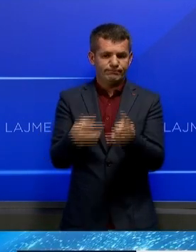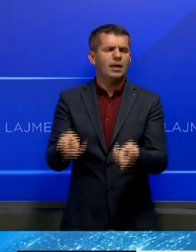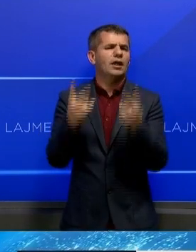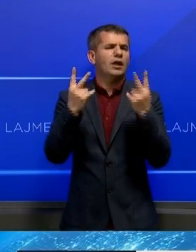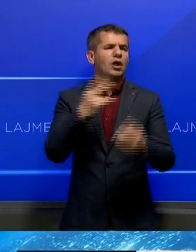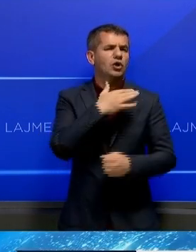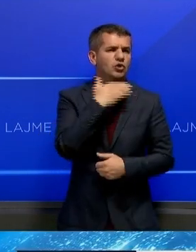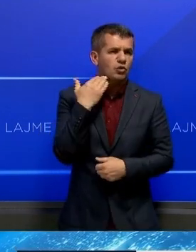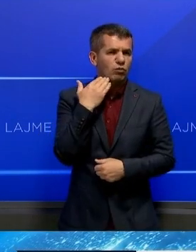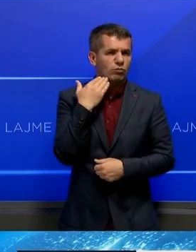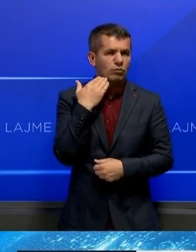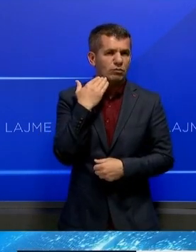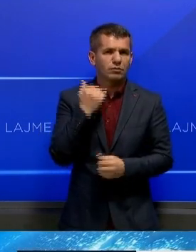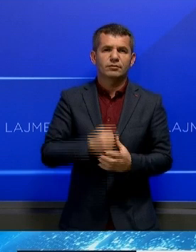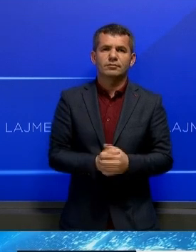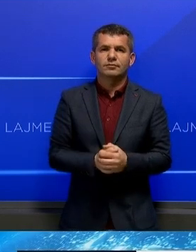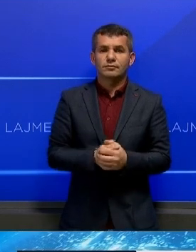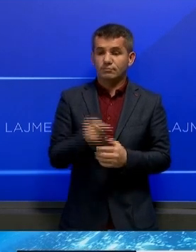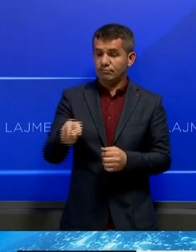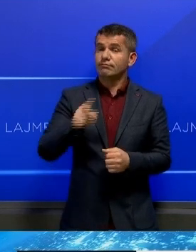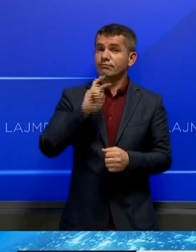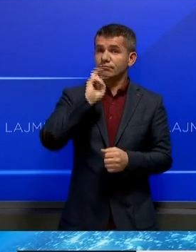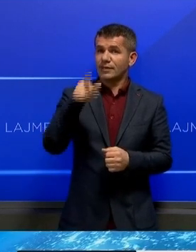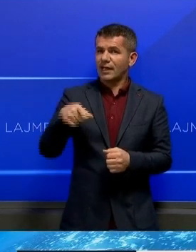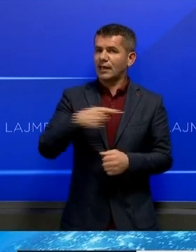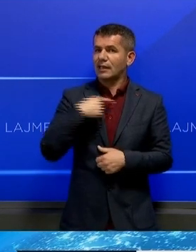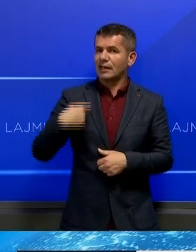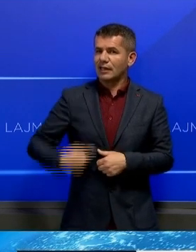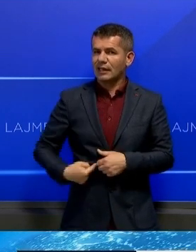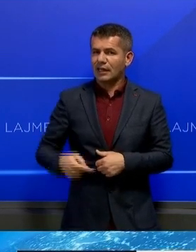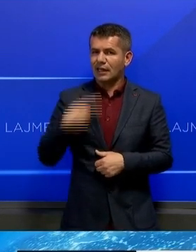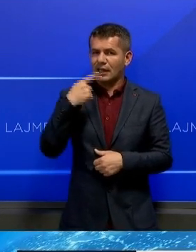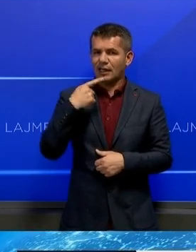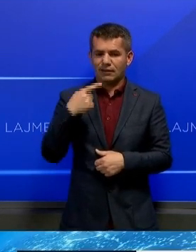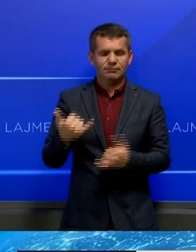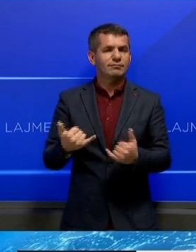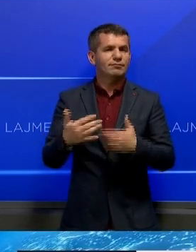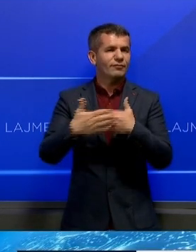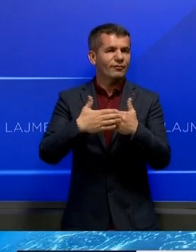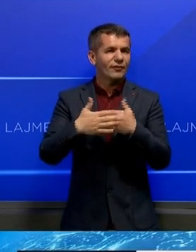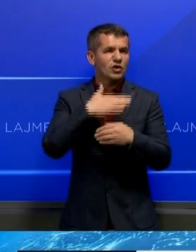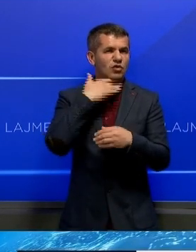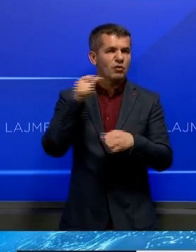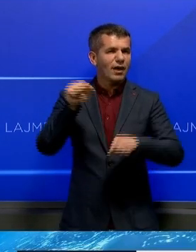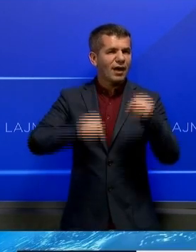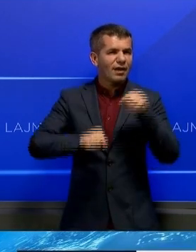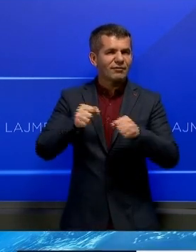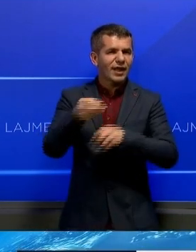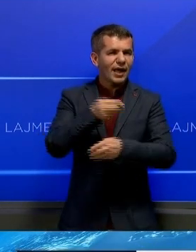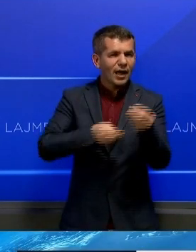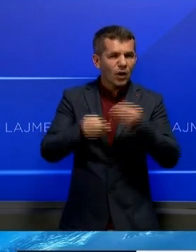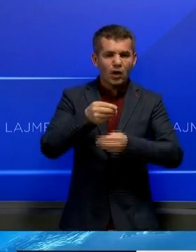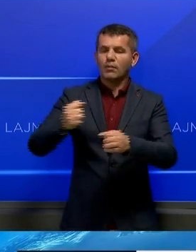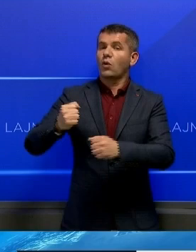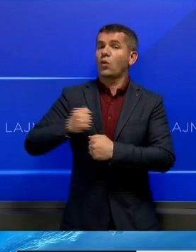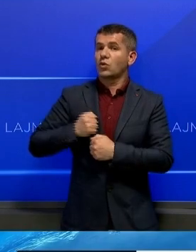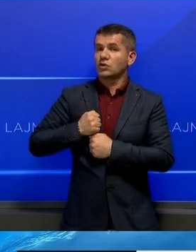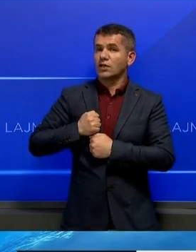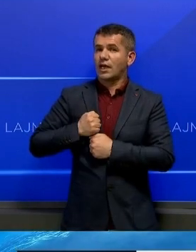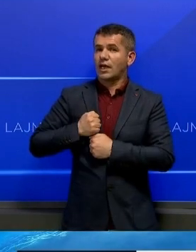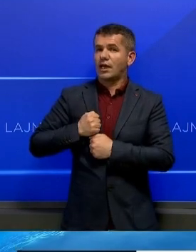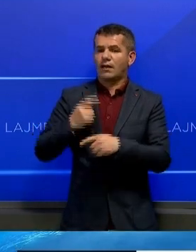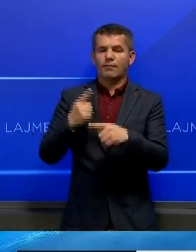rëndësishëm për aliancen. Aj ka thënë se Kina pojafrohet Natos saj përket aftësive të saj ekonomike, ushtarake dhe